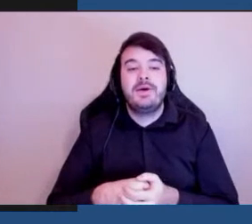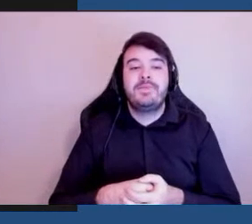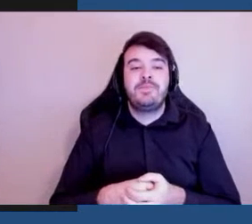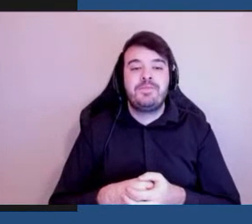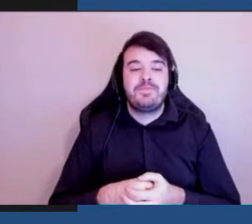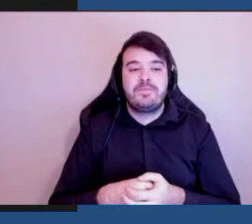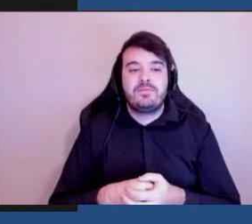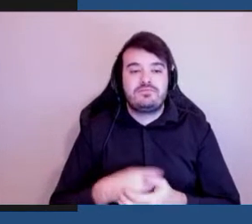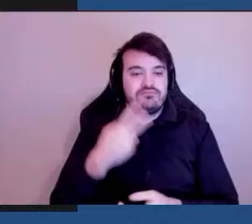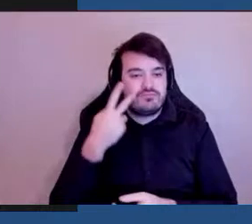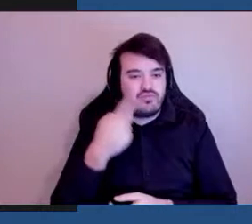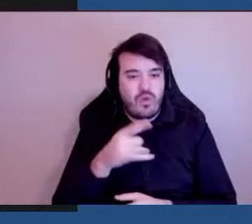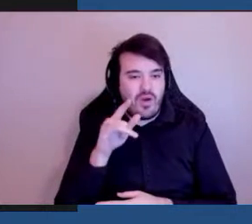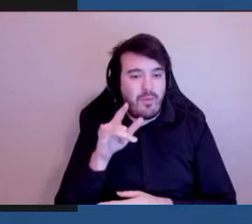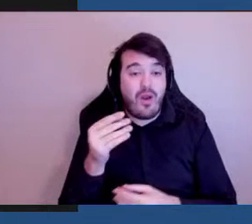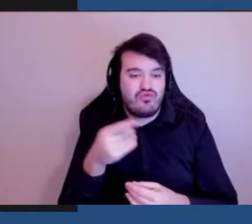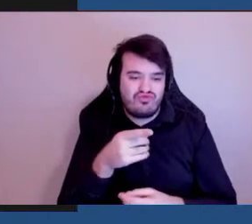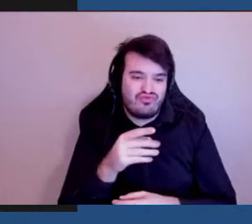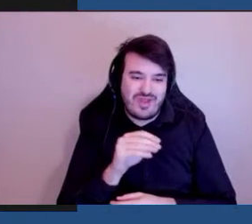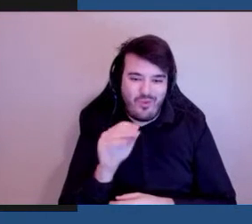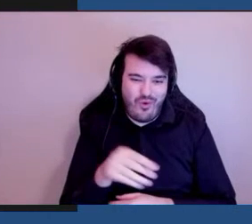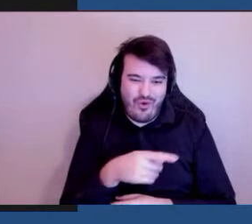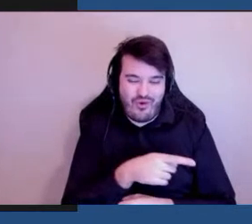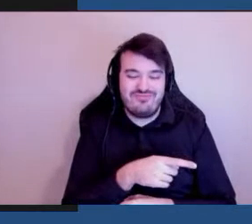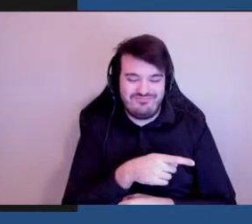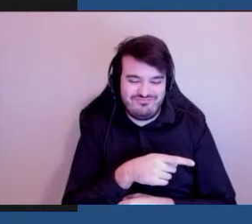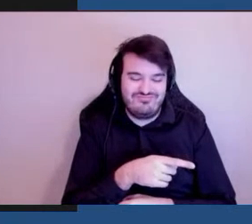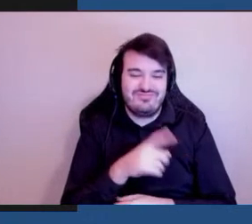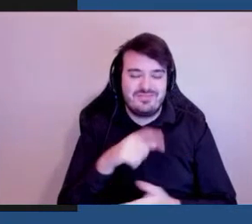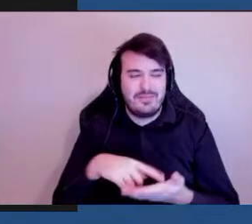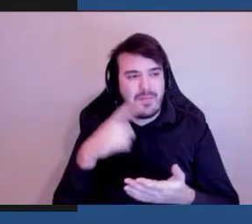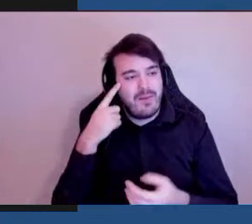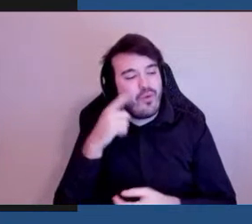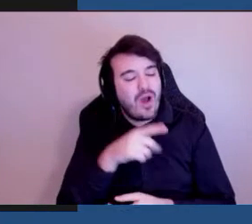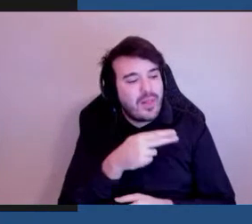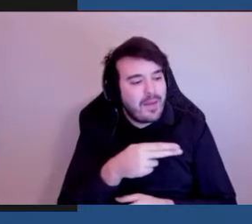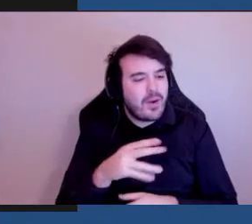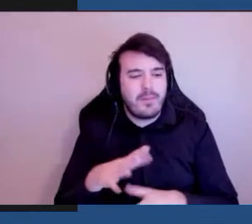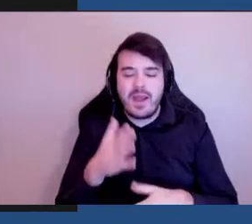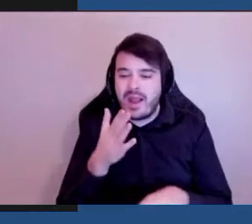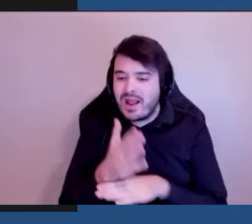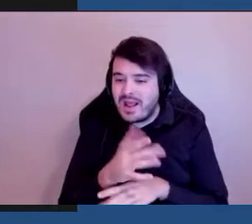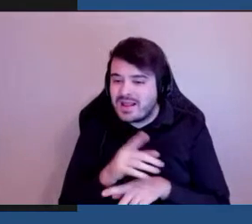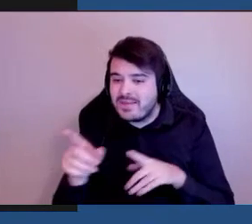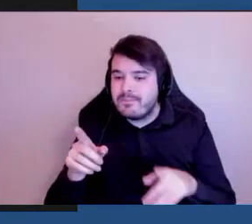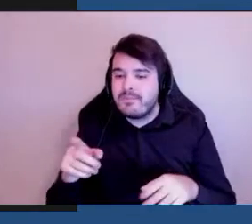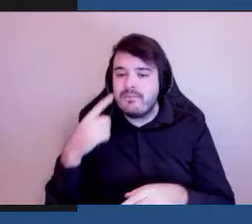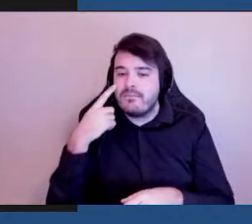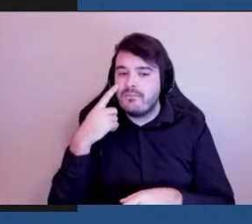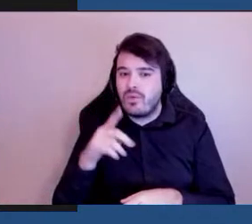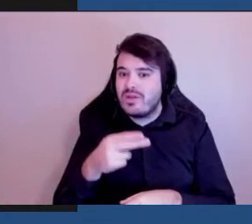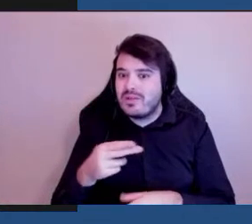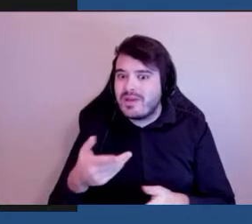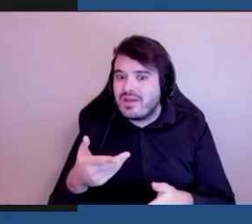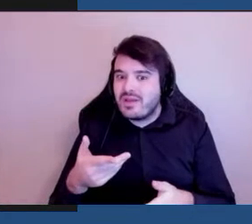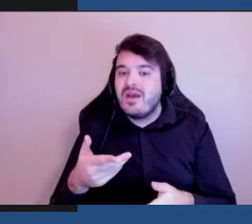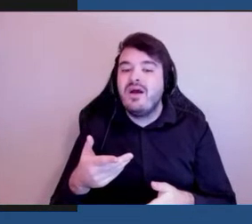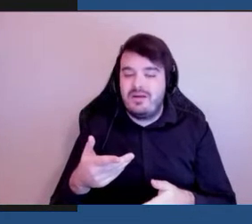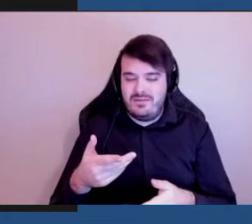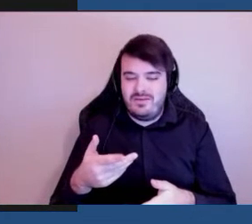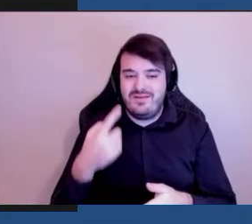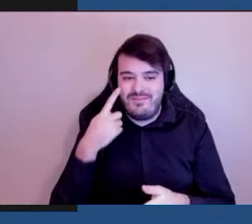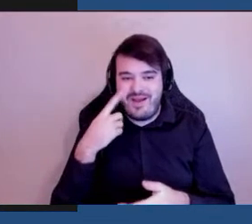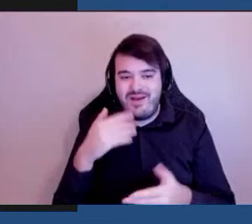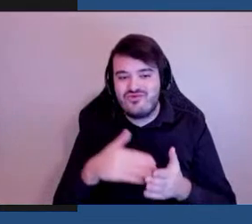l'aéroport d'Ottawa. Quand on pense au handicapé ou l'accessibilité pour les handicapés, on pense aux